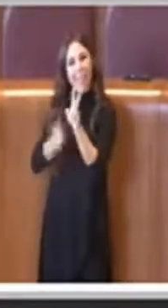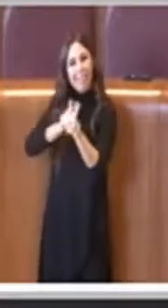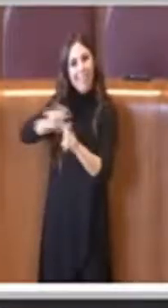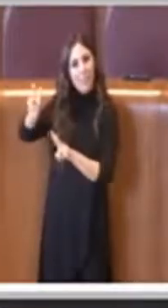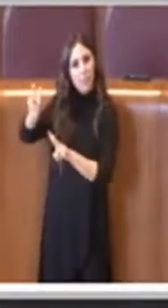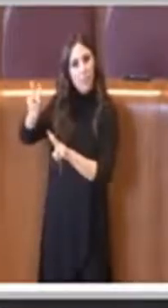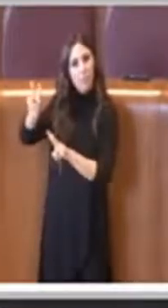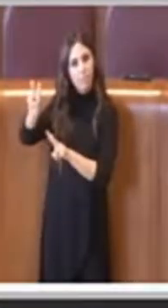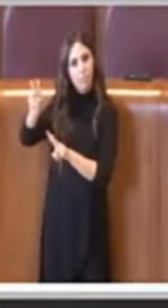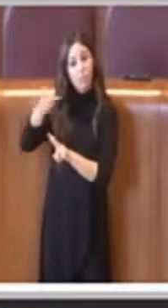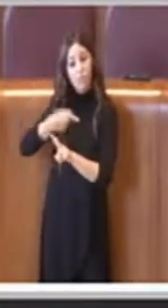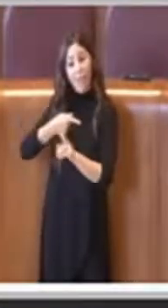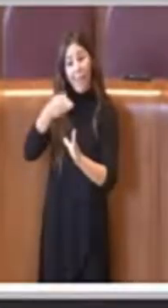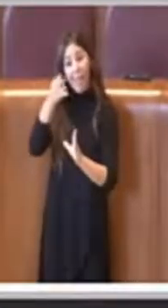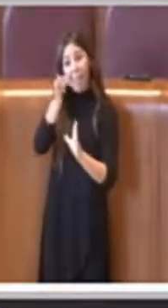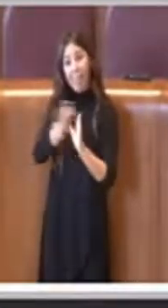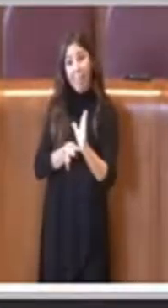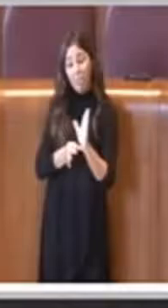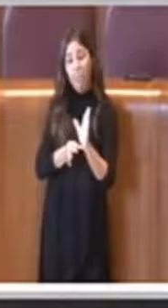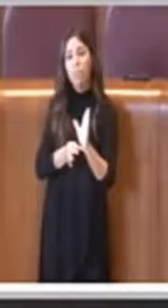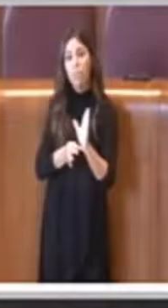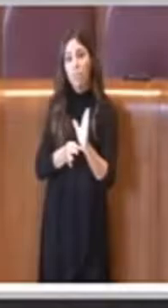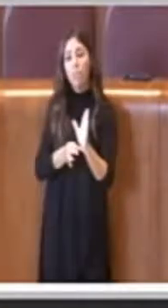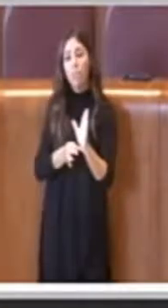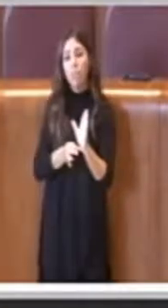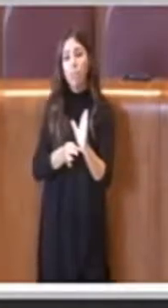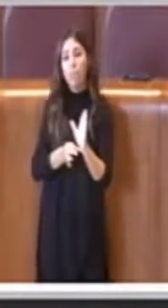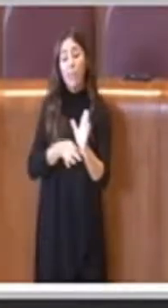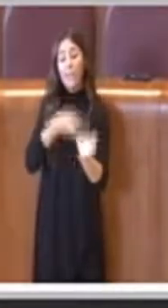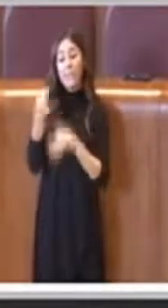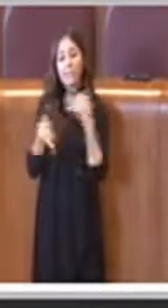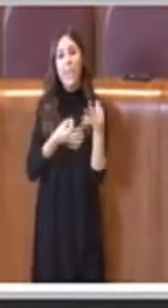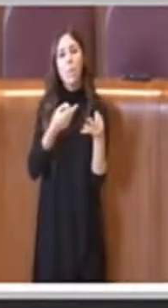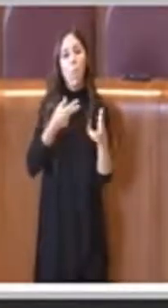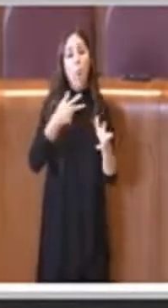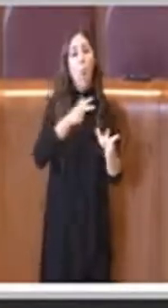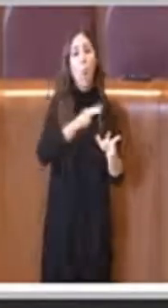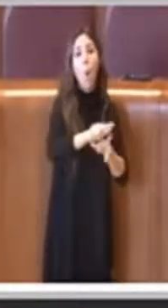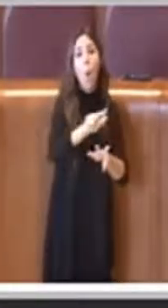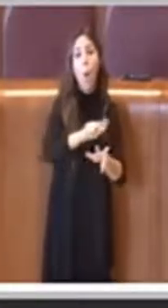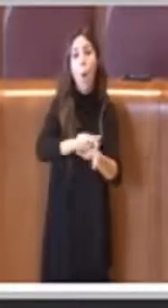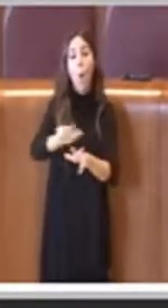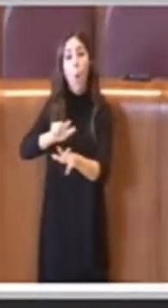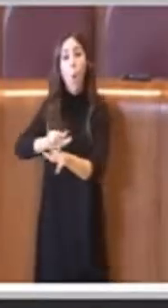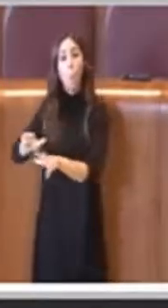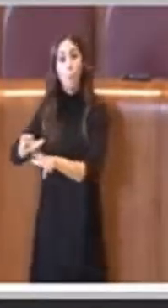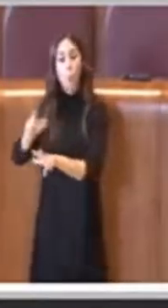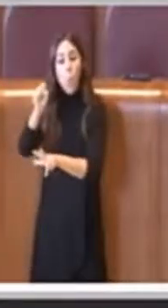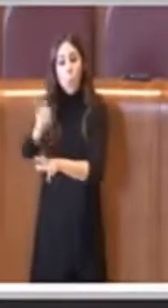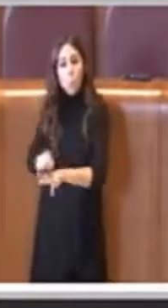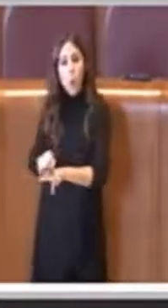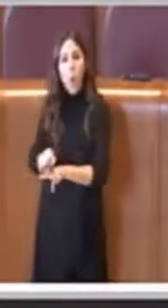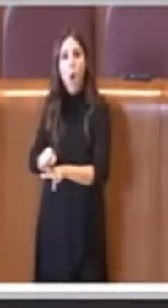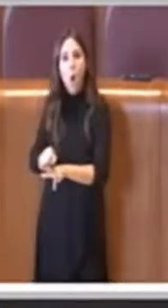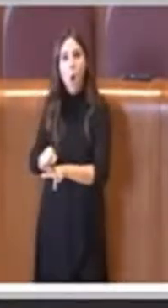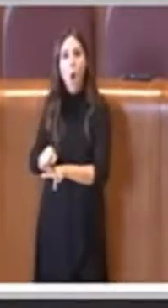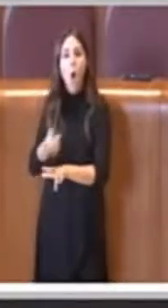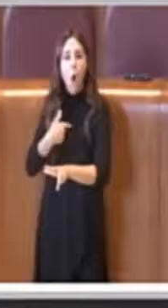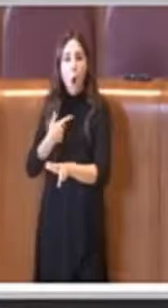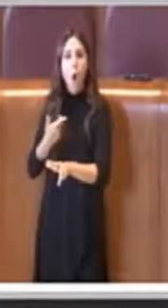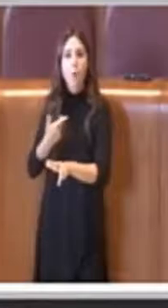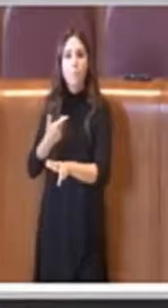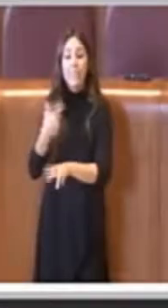dove riferisce che i comuni possono regolamentare il servizio, cioè